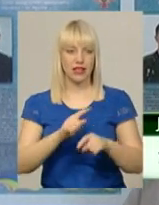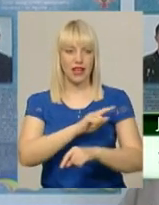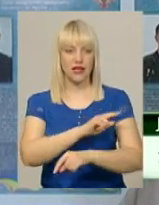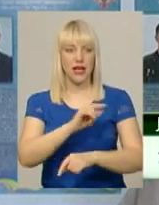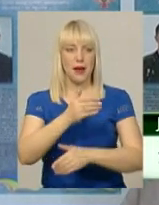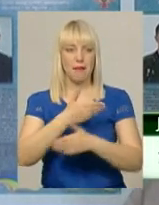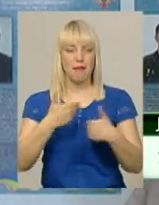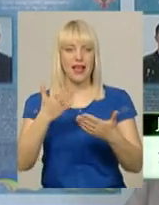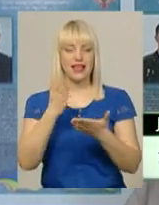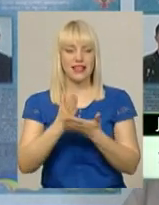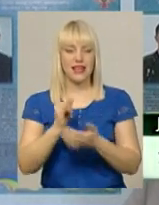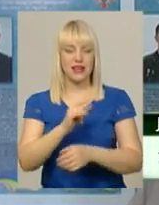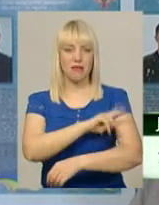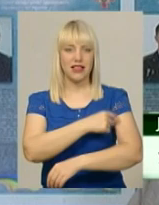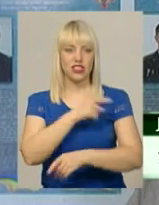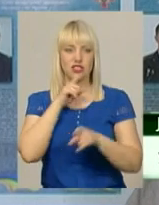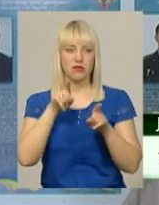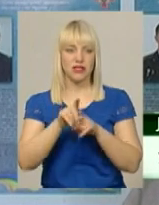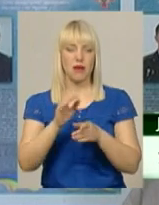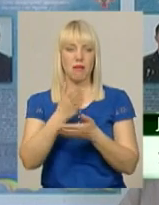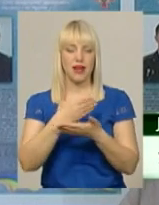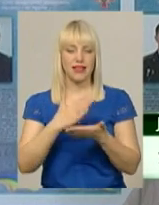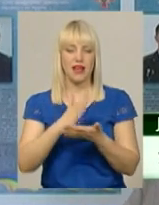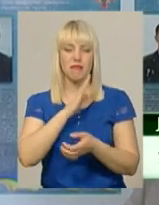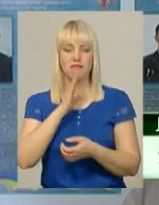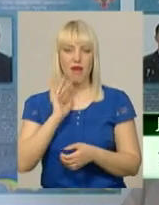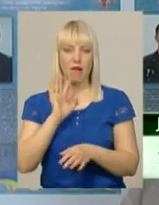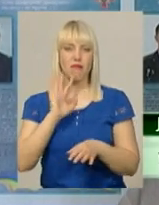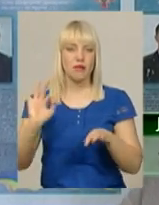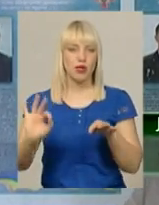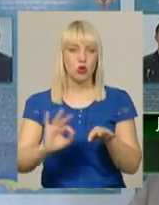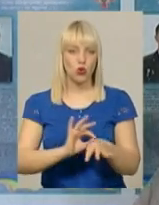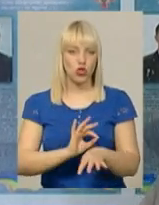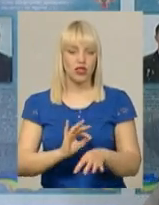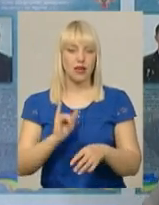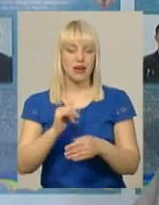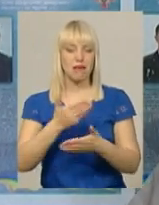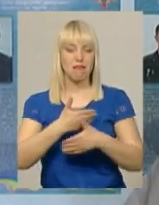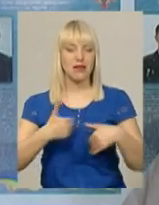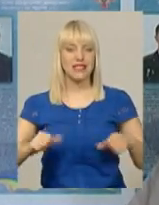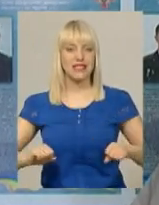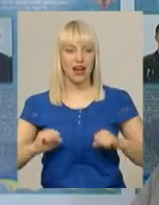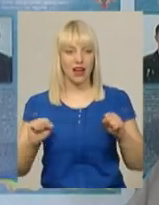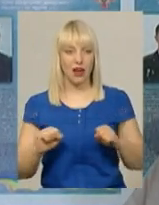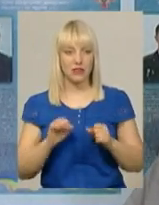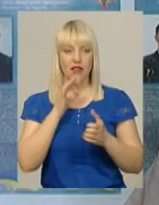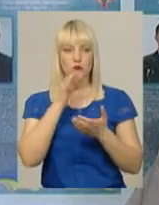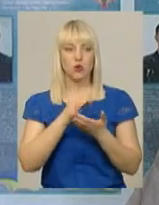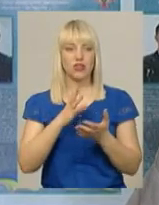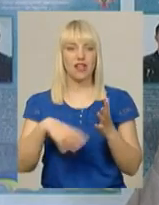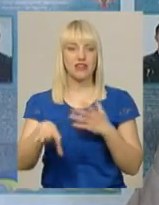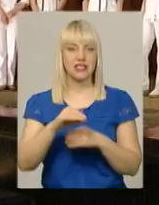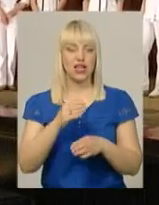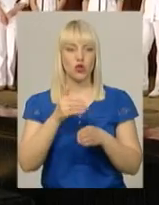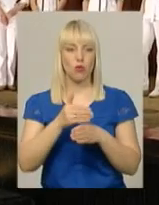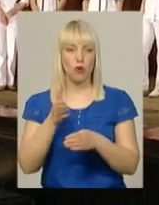є і мамами, і дружинами. Ми стараємося відповідати за все і допомогти